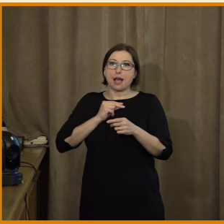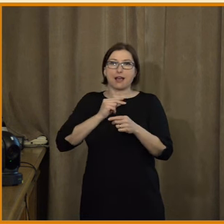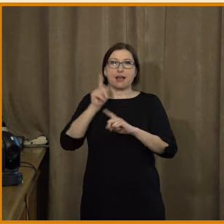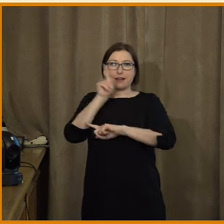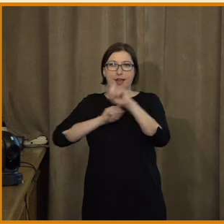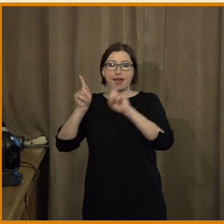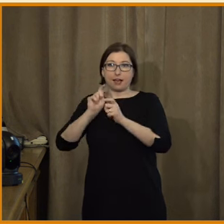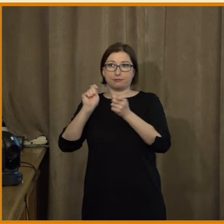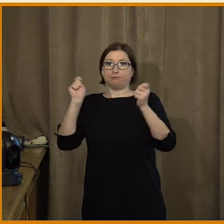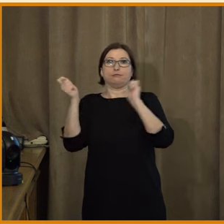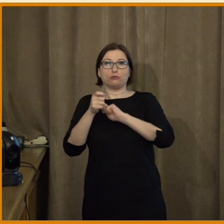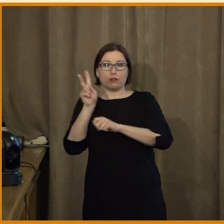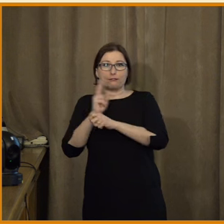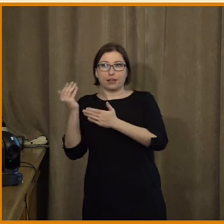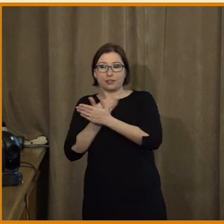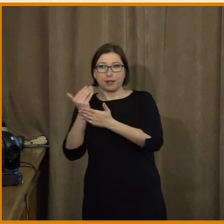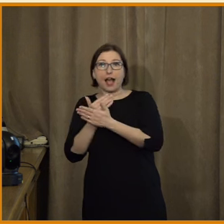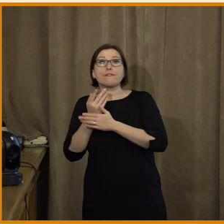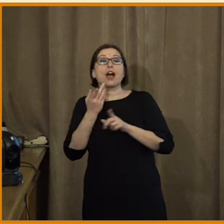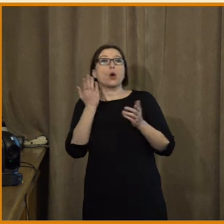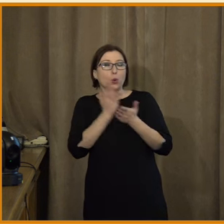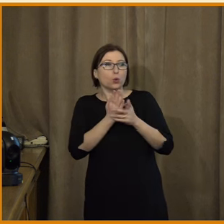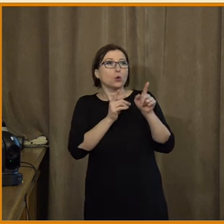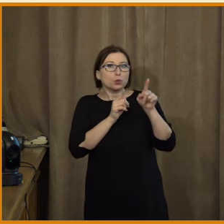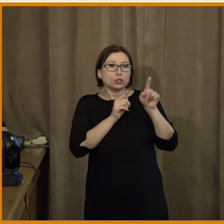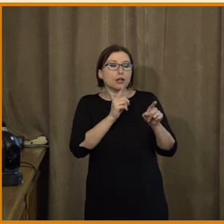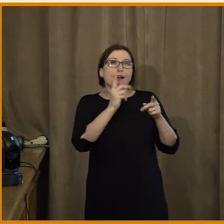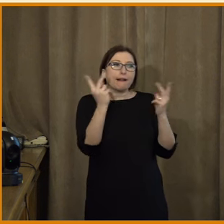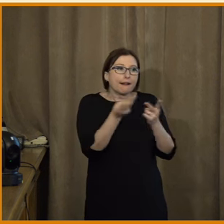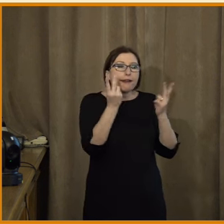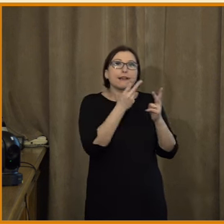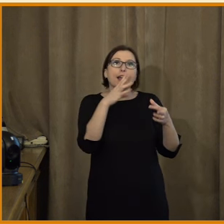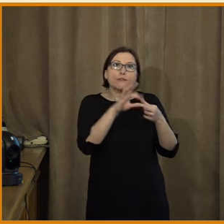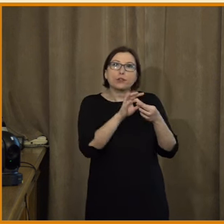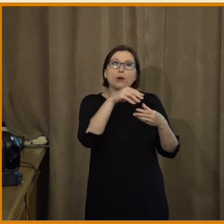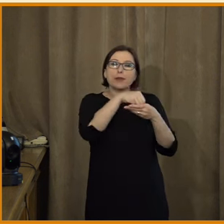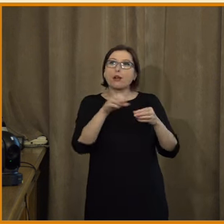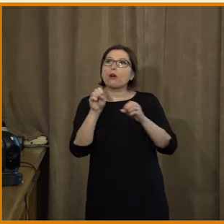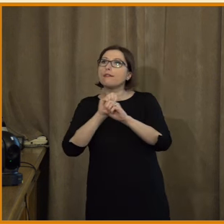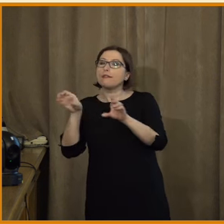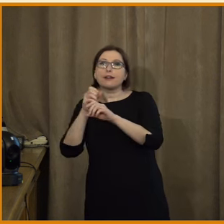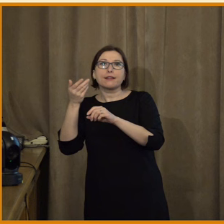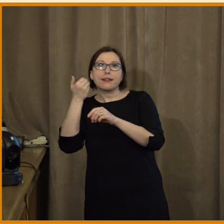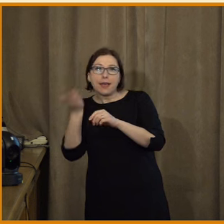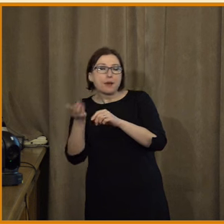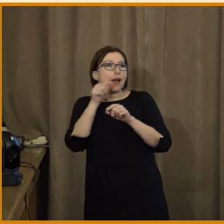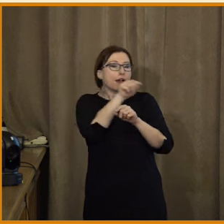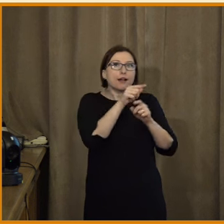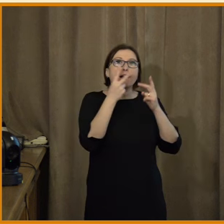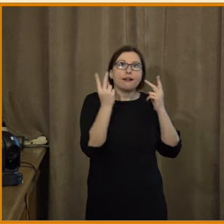nějakými radikálními postoji a vyhledávají ty dezinformace, které jim tyhle radikální nebo anti-mainstreamové postoje potvrzují.